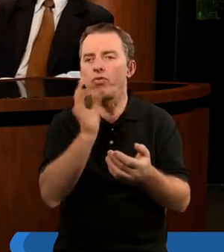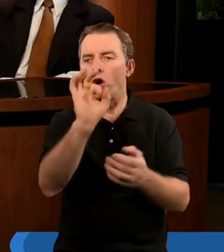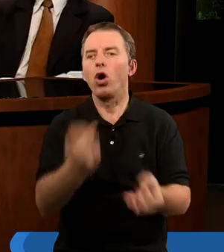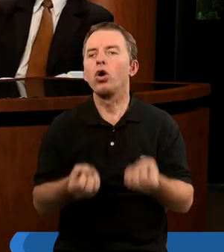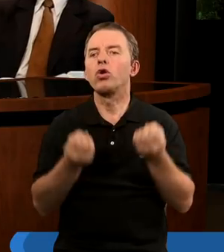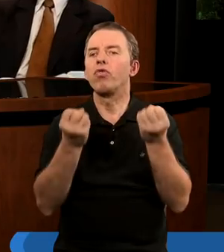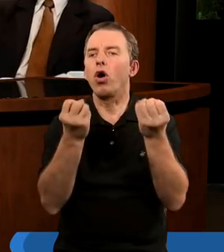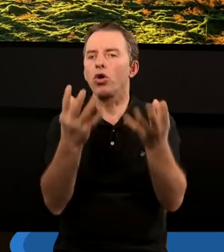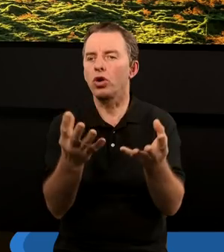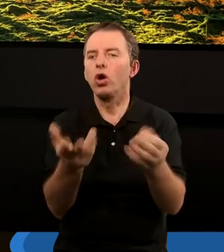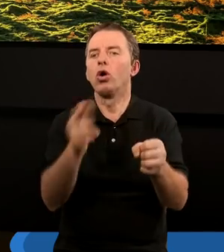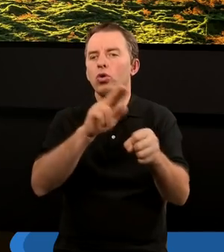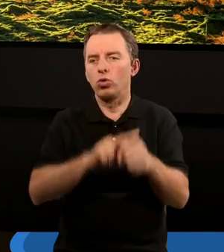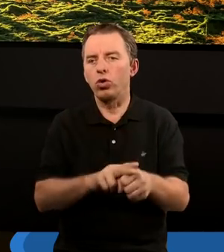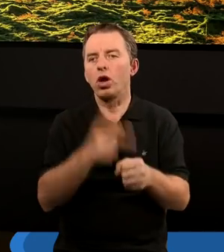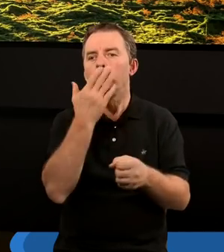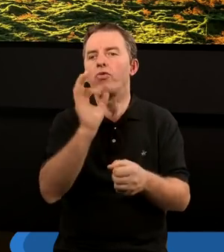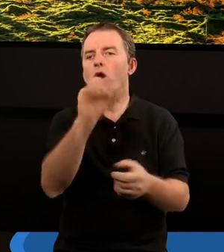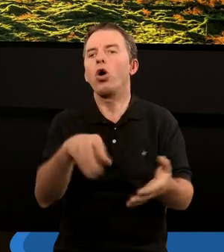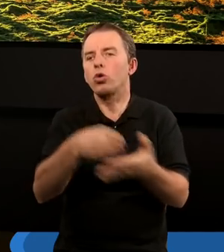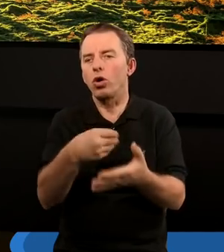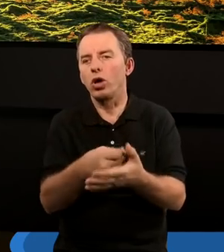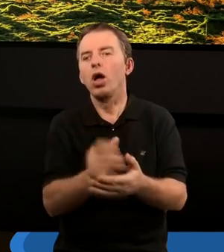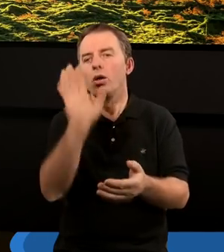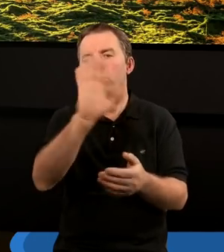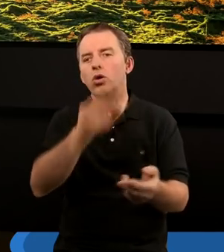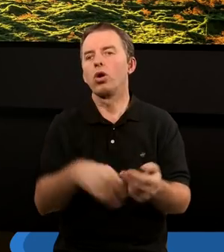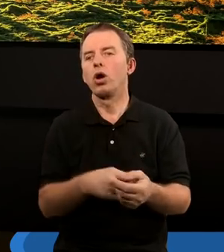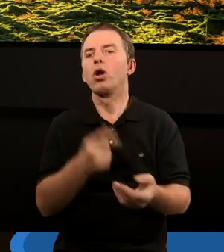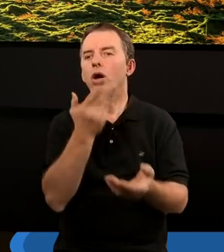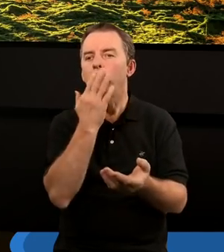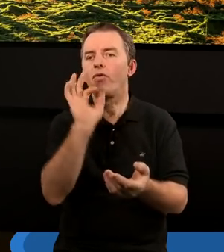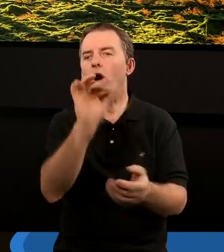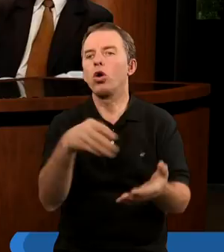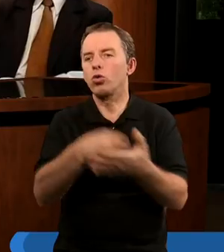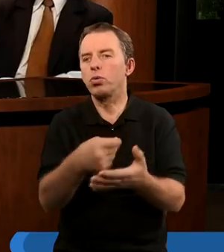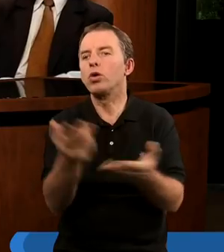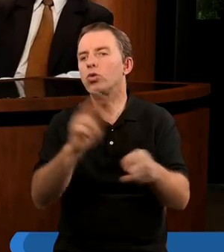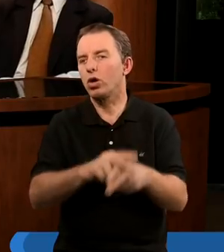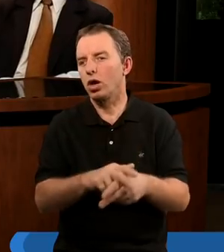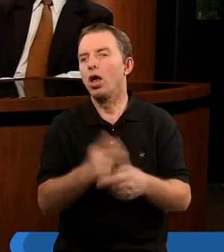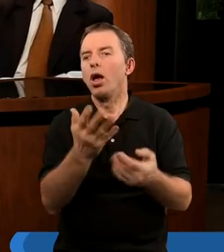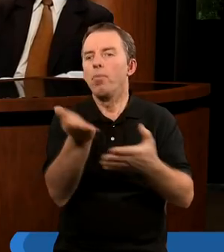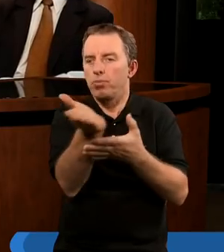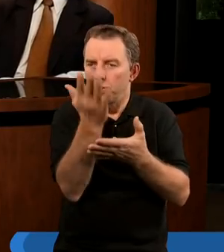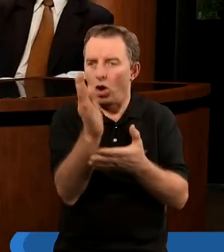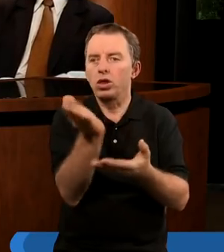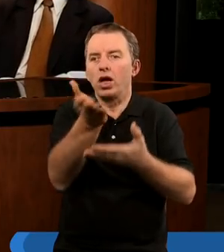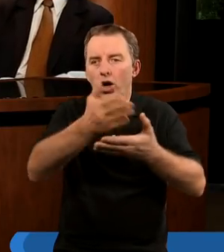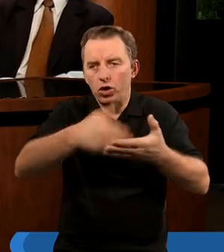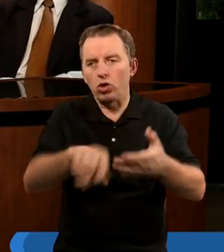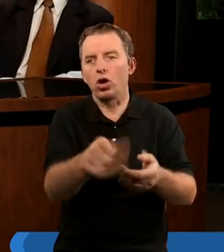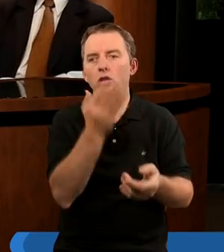stworzeniu, a który mówi o odkupieniu, że jest Bożą odpowiedzią na odkupienie. To piąty rozdział chyba,